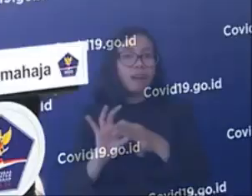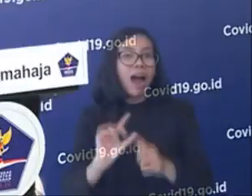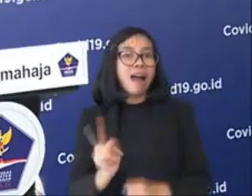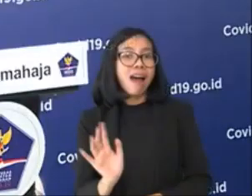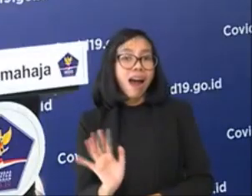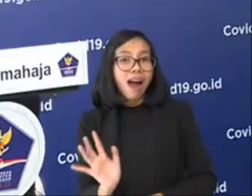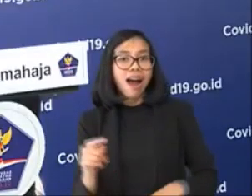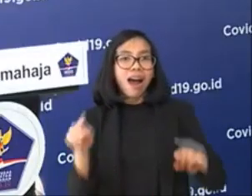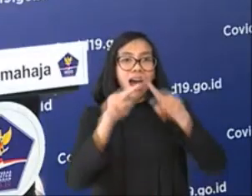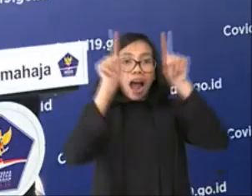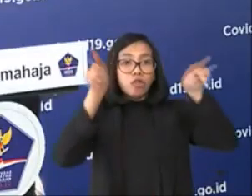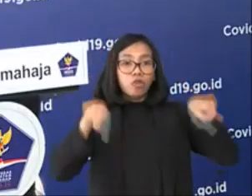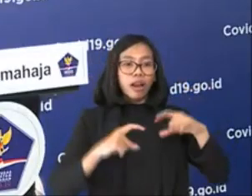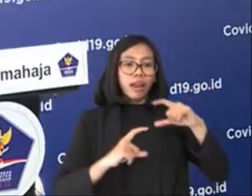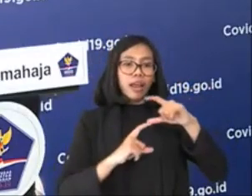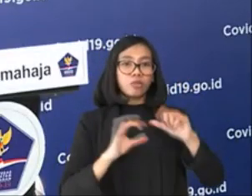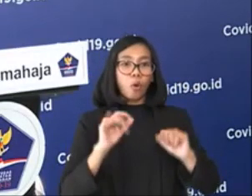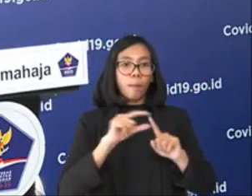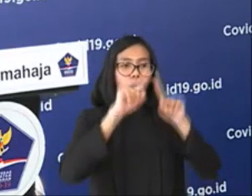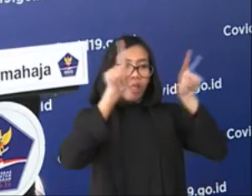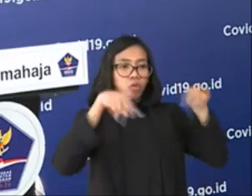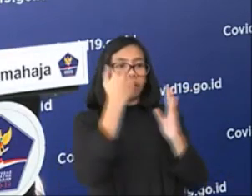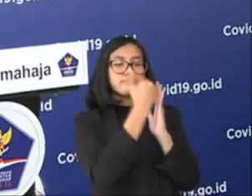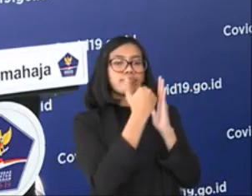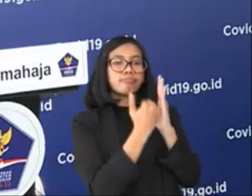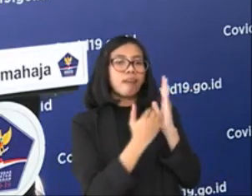SOP yang dimiliki oleh desa dan sebagainya?